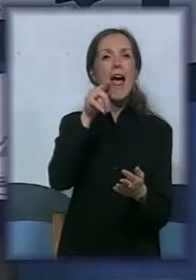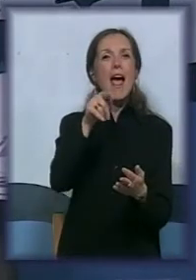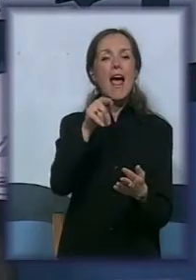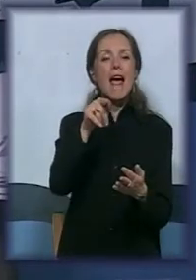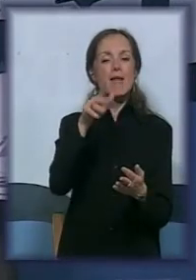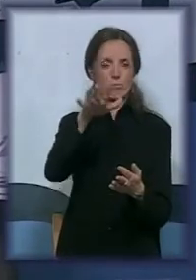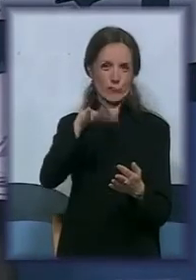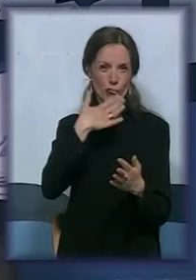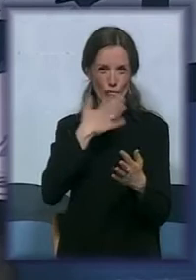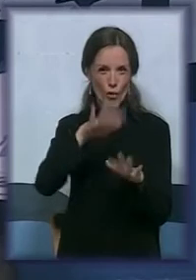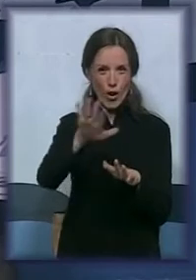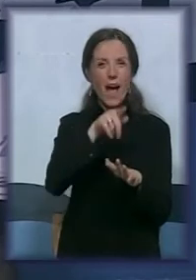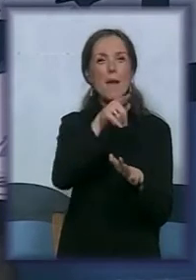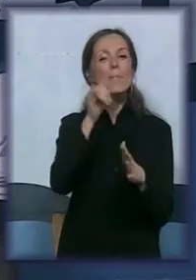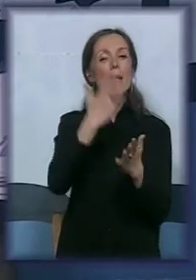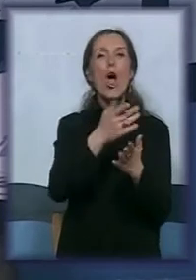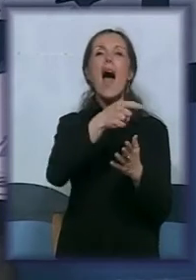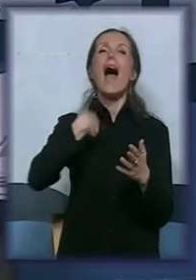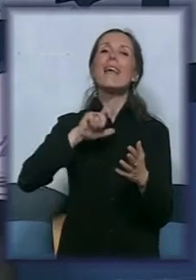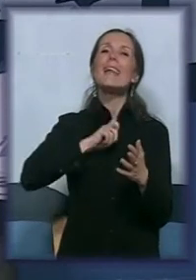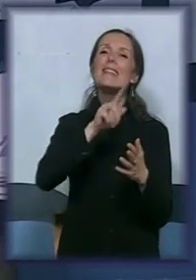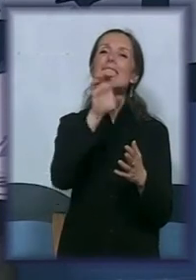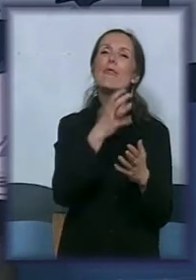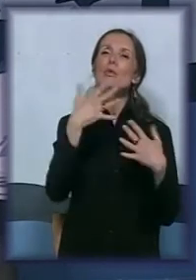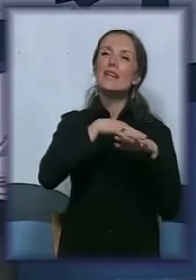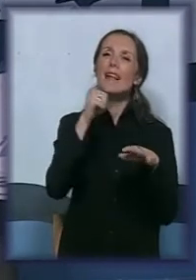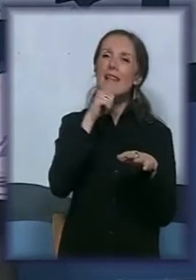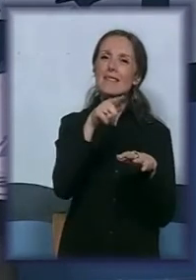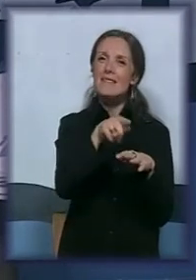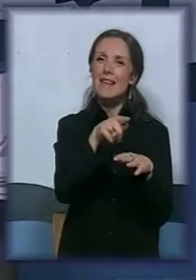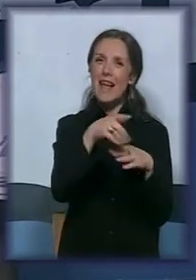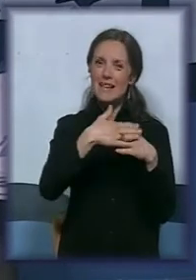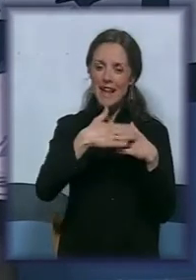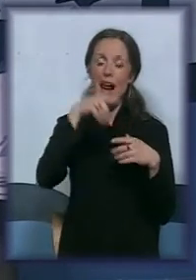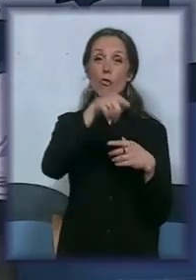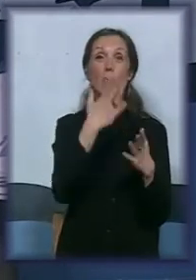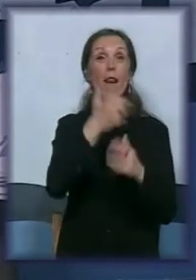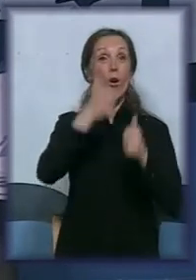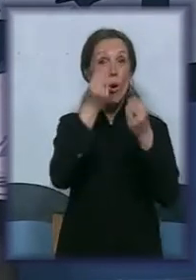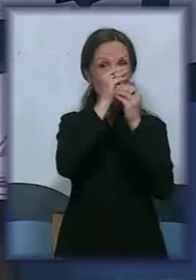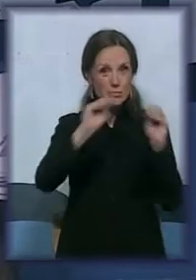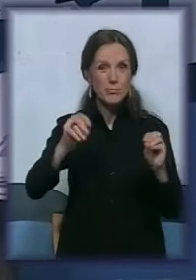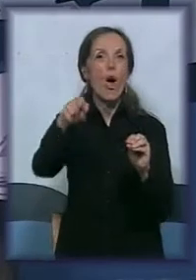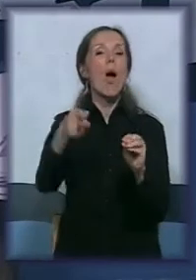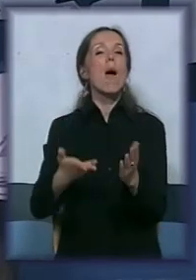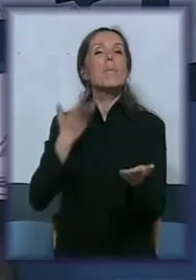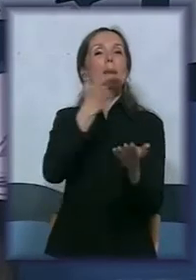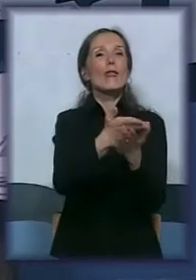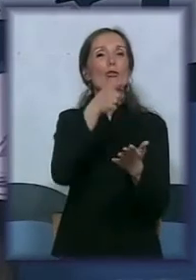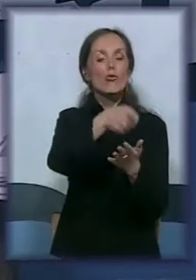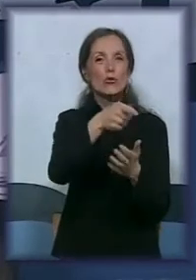za evropske integracije i udruženje raspisala, predložili jednu od svojih ideja, a to je kako i na koji način